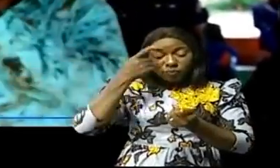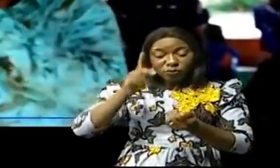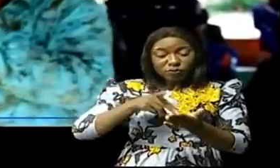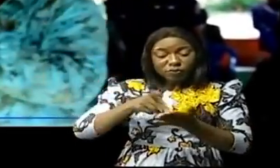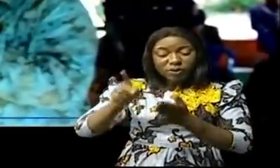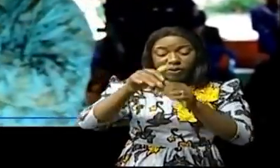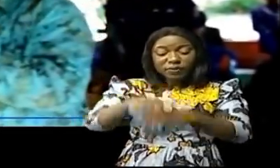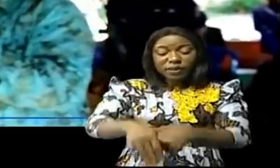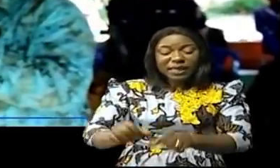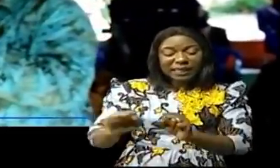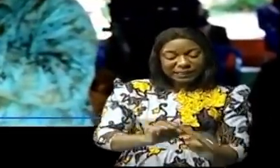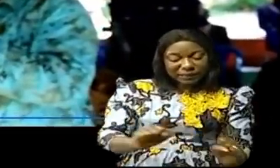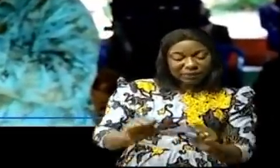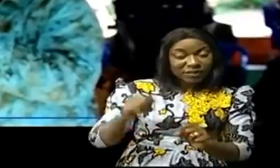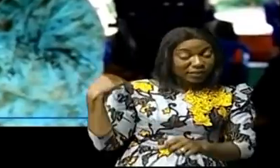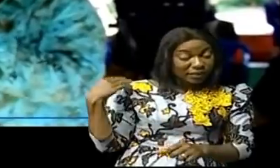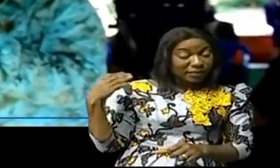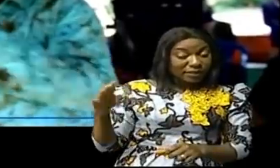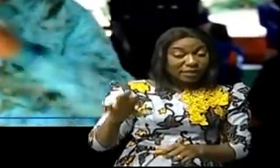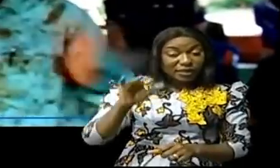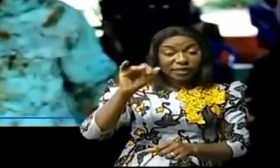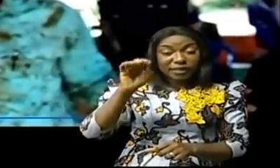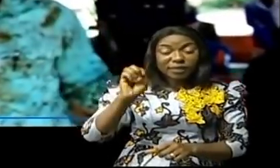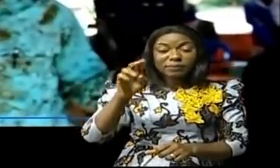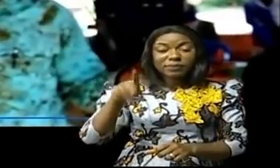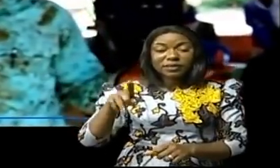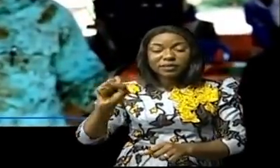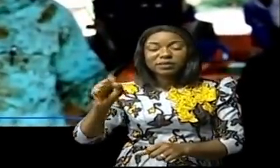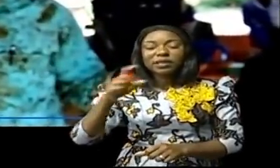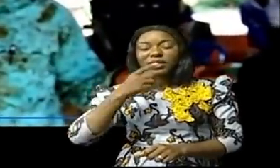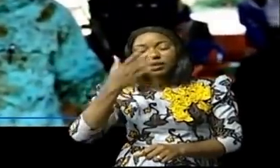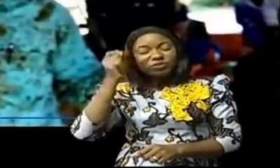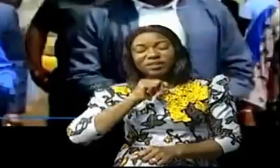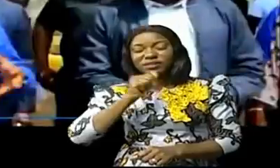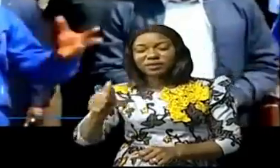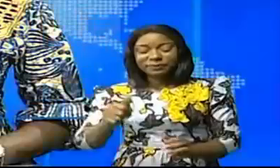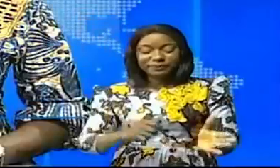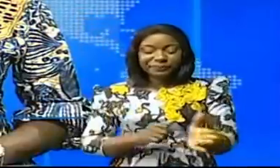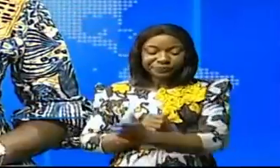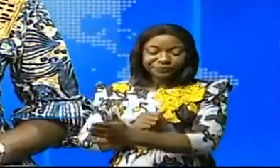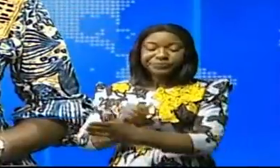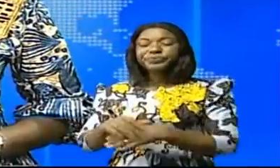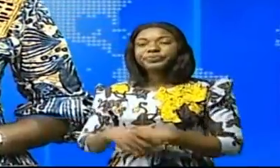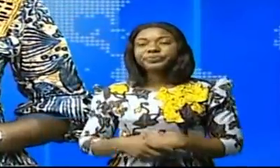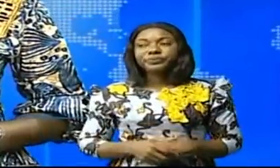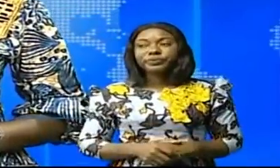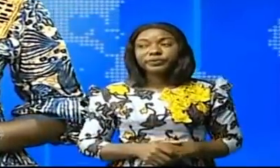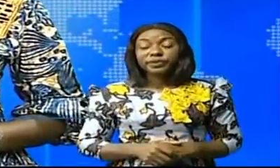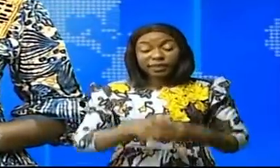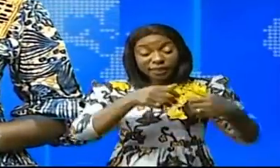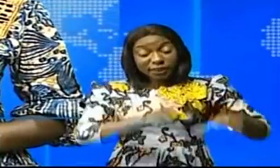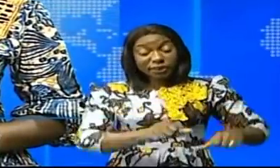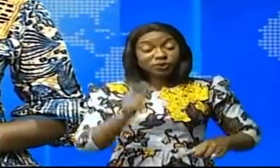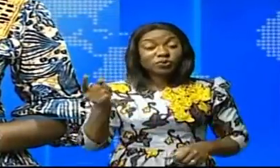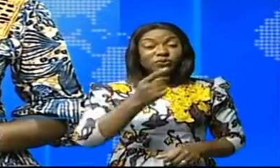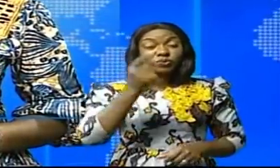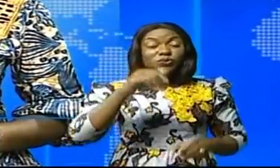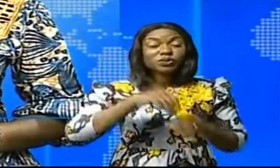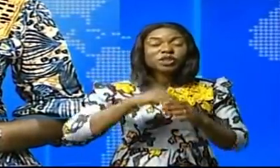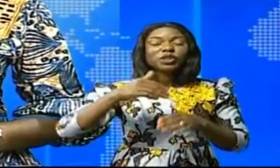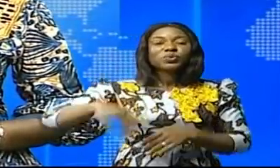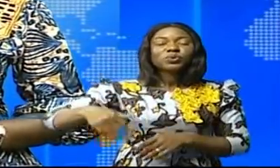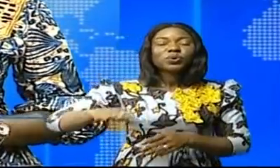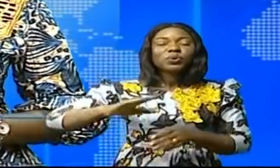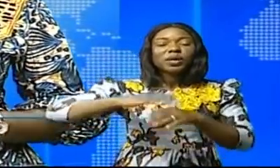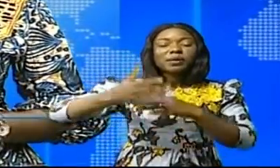aux différentes épreuves de l'EPST n'a pas été dans les oubliettes. Restons toujours au Quilou. Après l